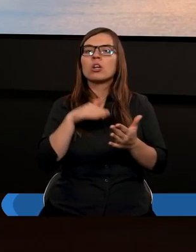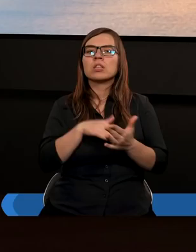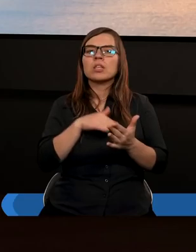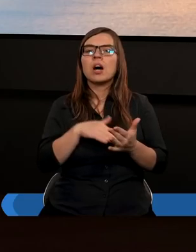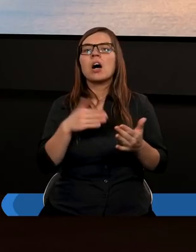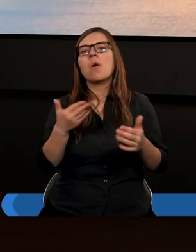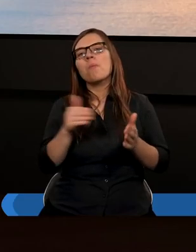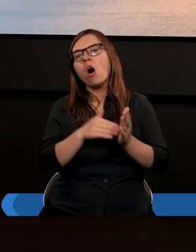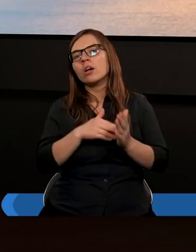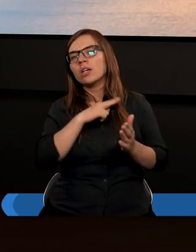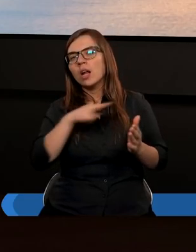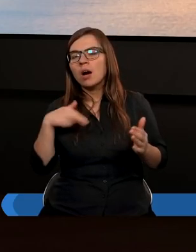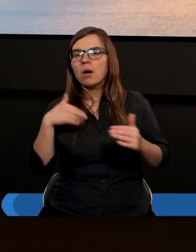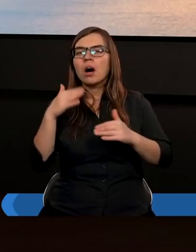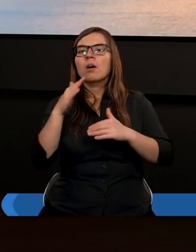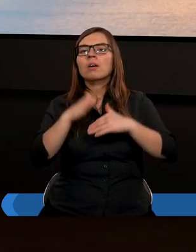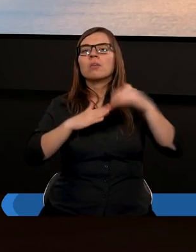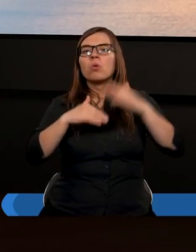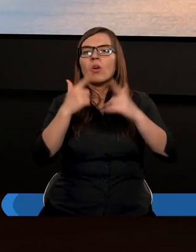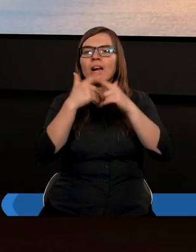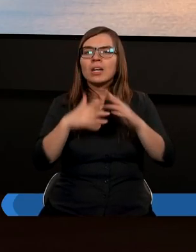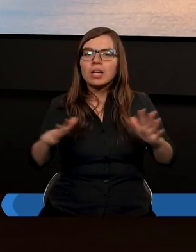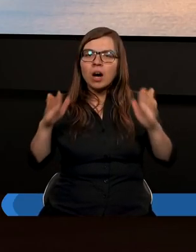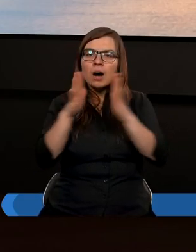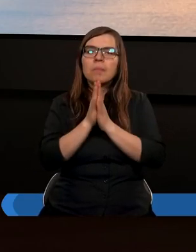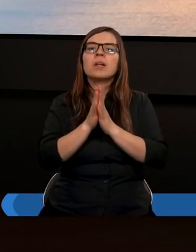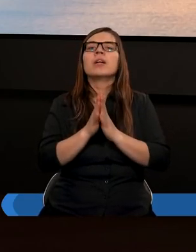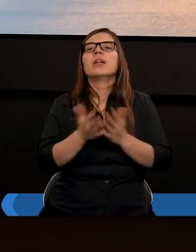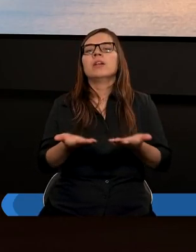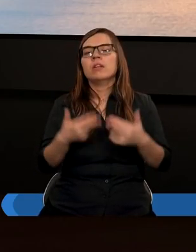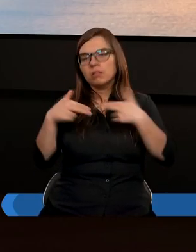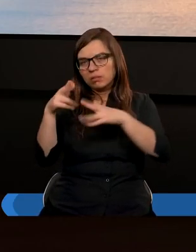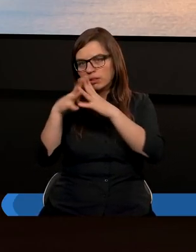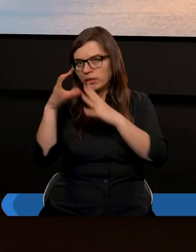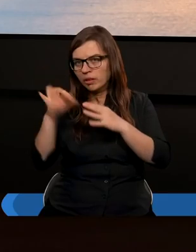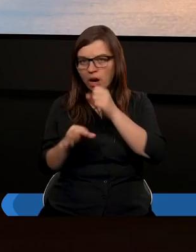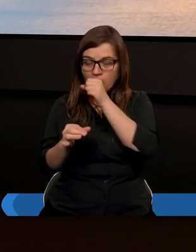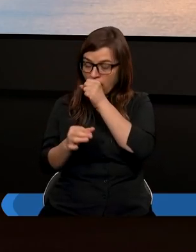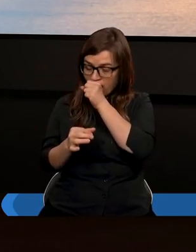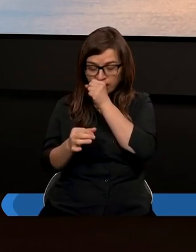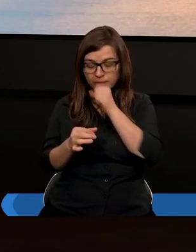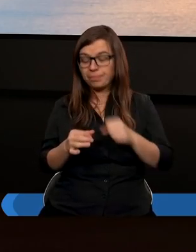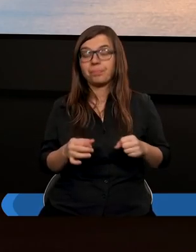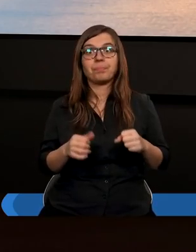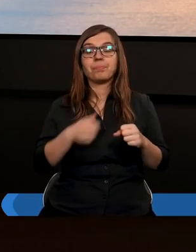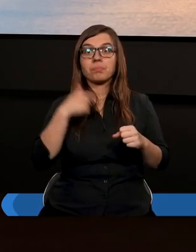potrzeba nam zbudować kaplicę, no to oddawajmy dziesięcinę, żebyśmy szybciej naszą kaplicę